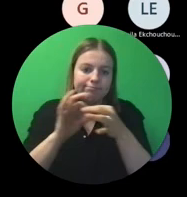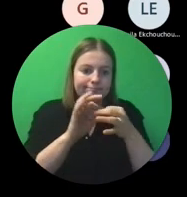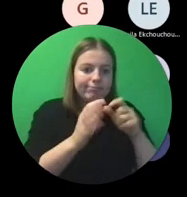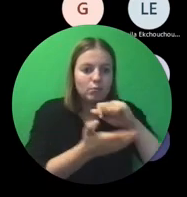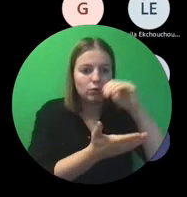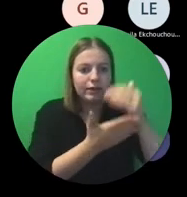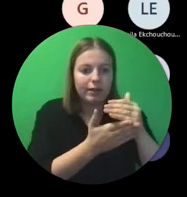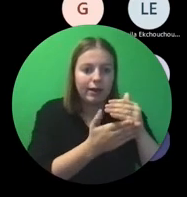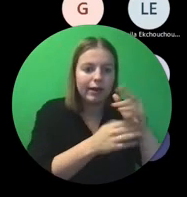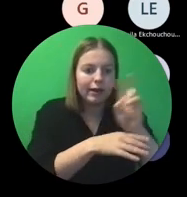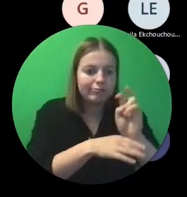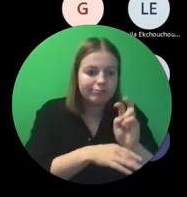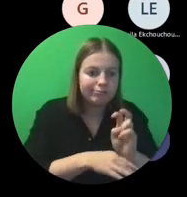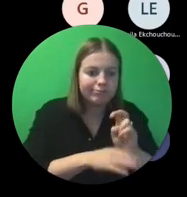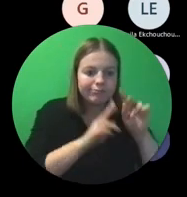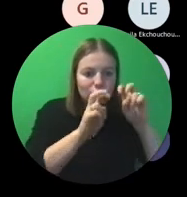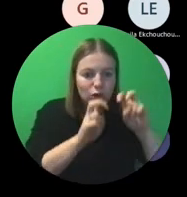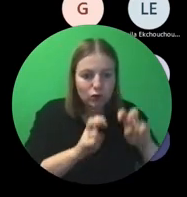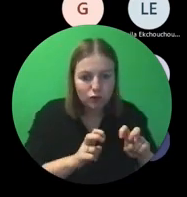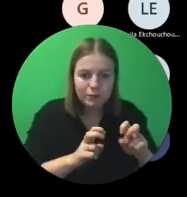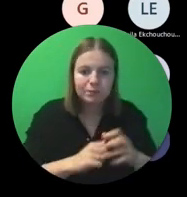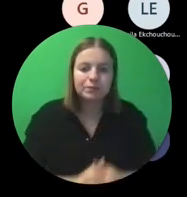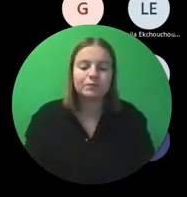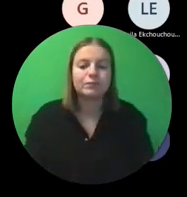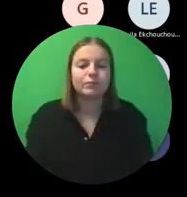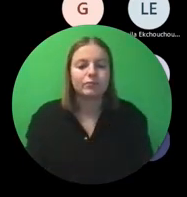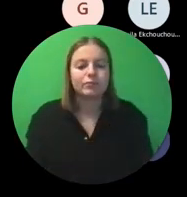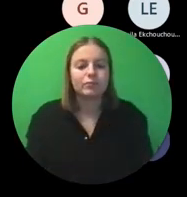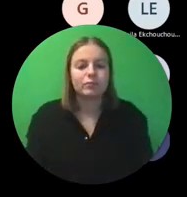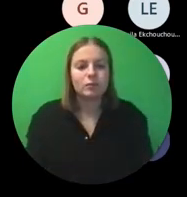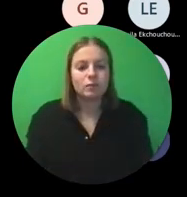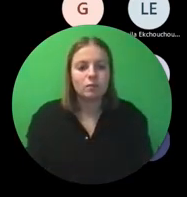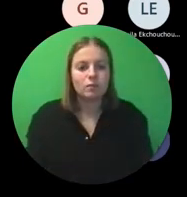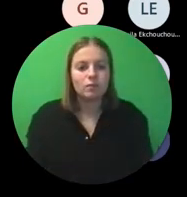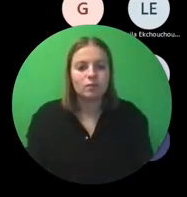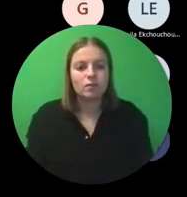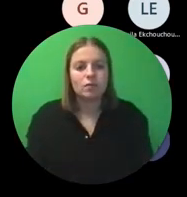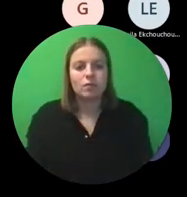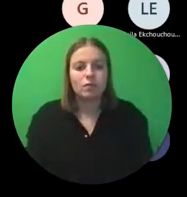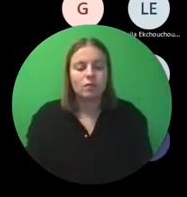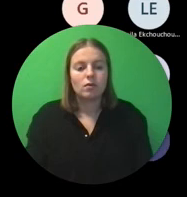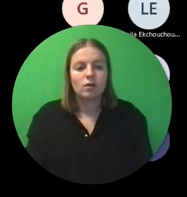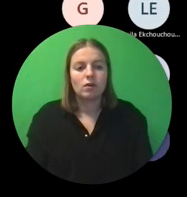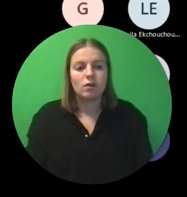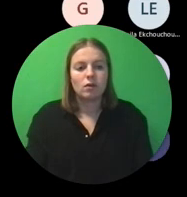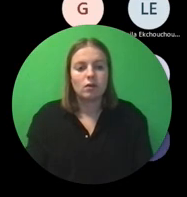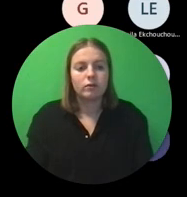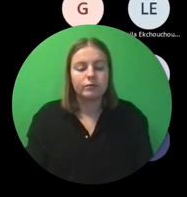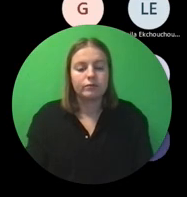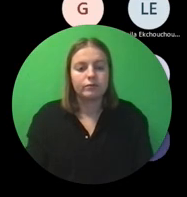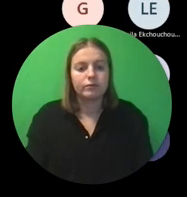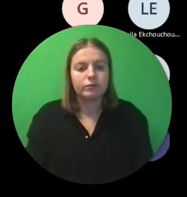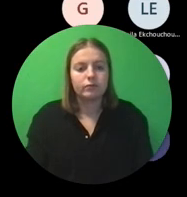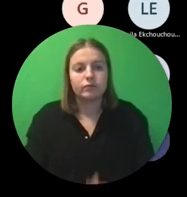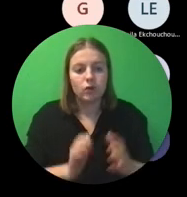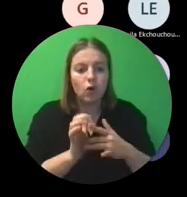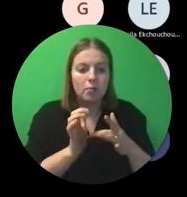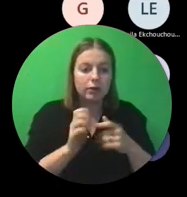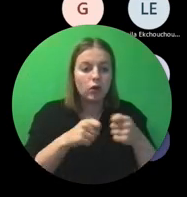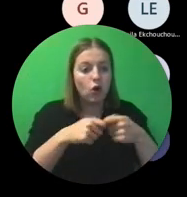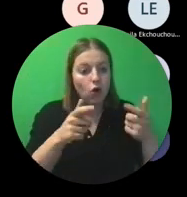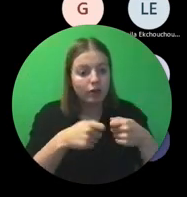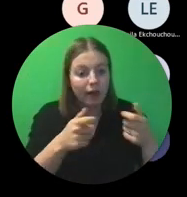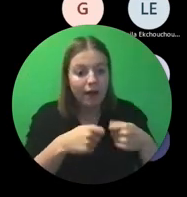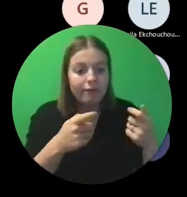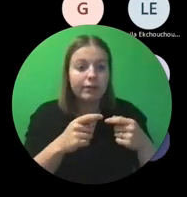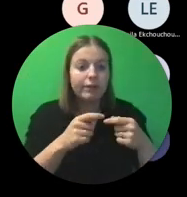budgetaire op basis van, op dat punt, uitgaven of budgetrubrieken, en